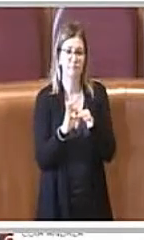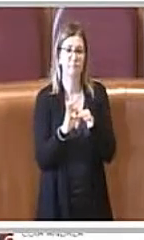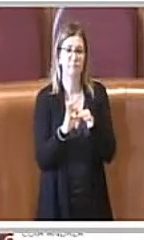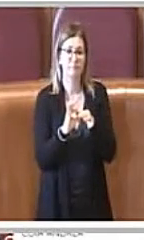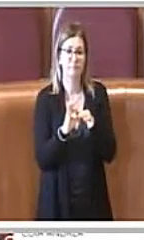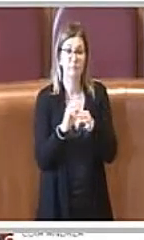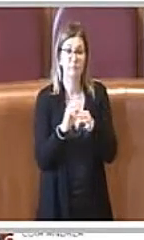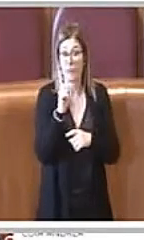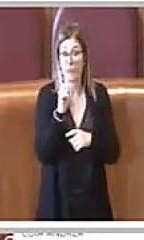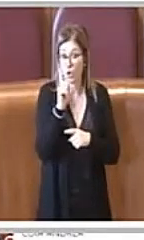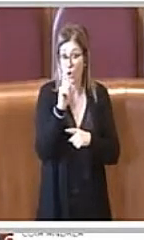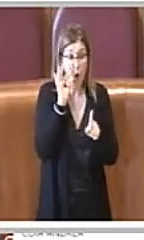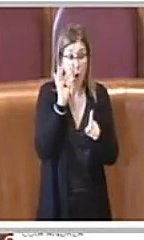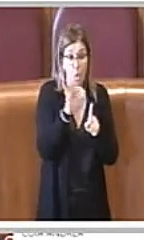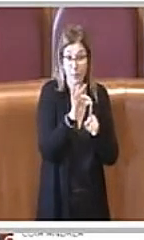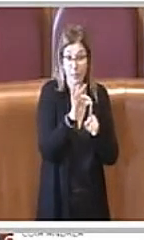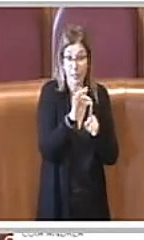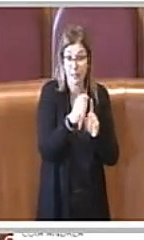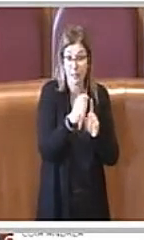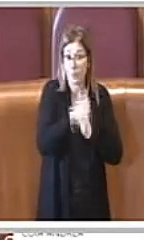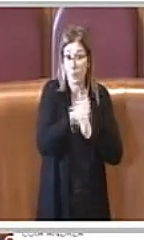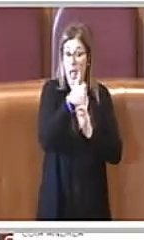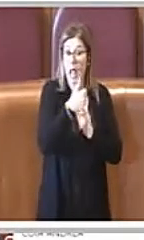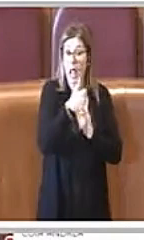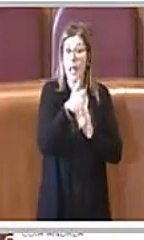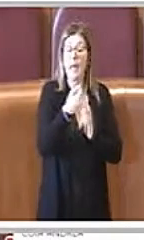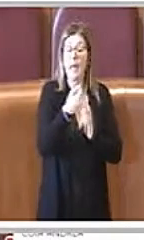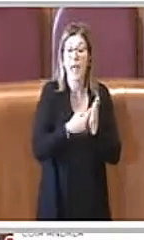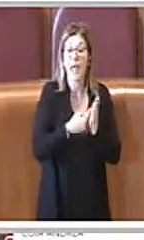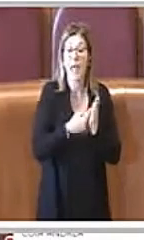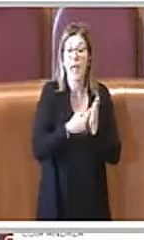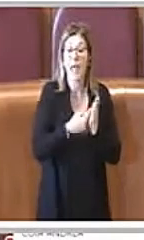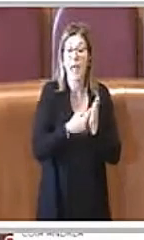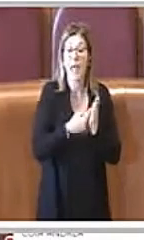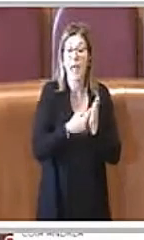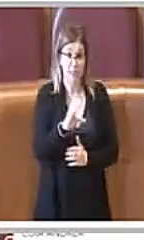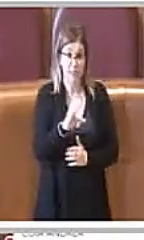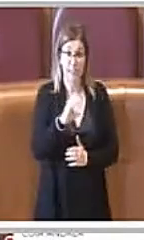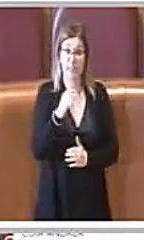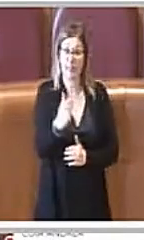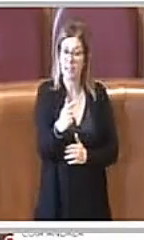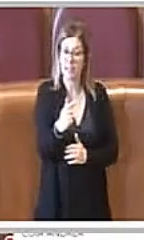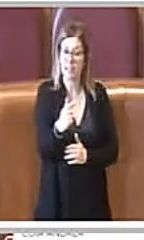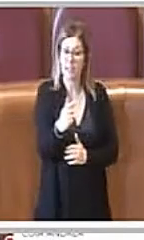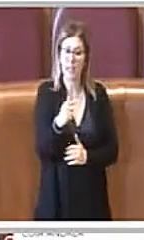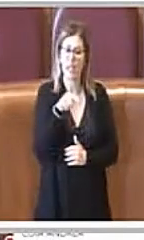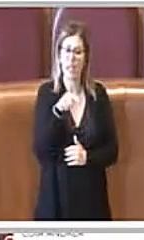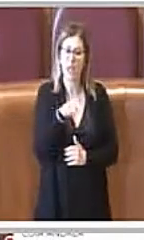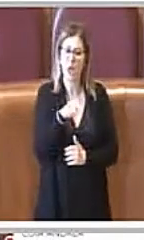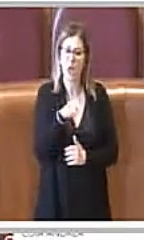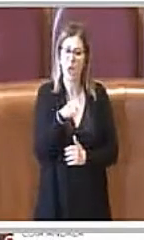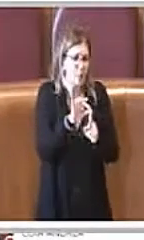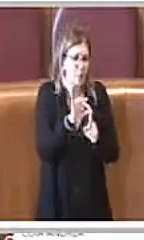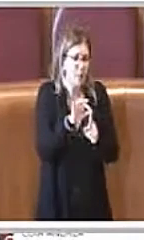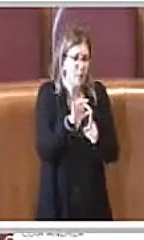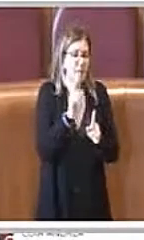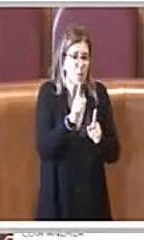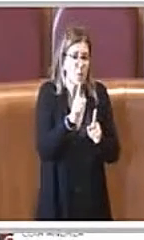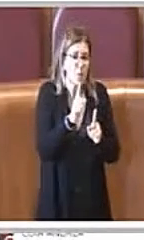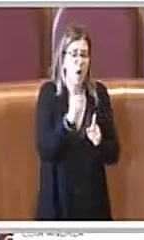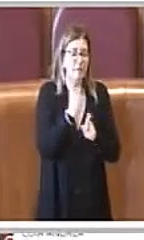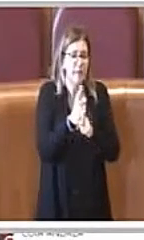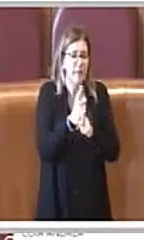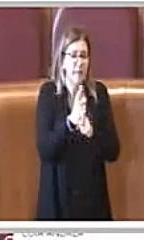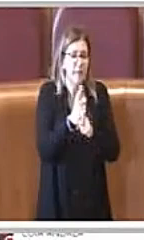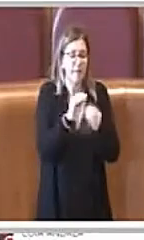prioritario il piano triennale ICT. Il piano triennale ICT è quindi quello di costruire la macchina o di ripensare al